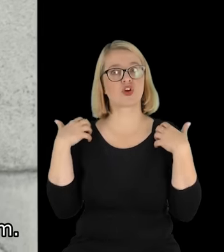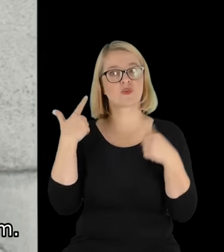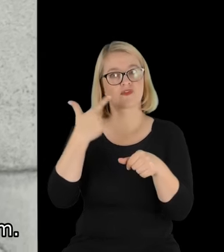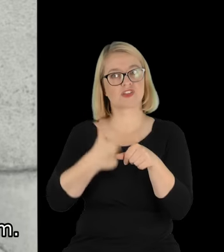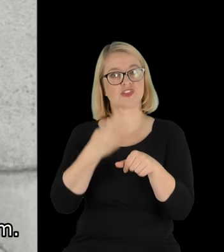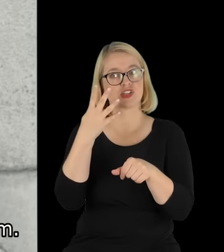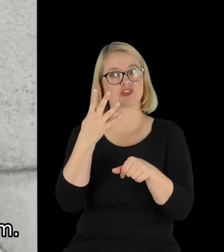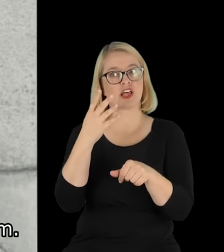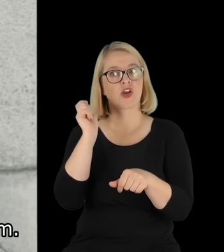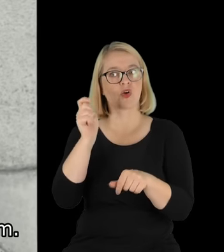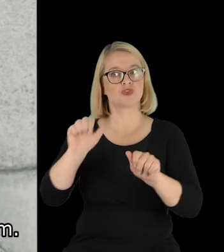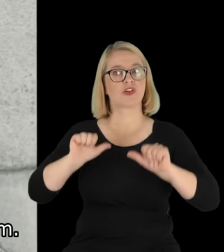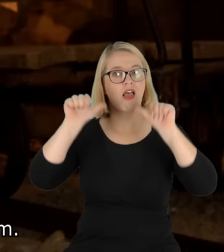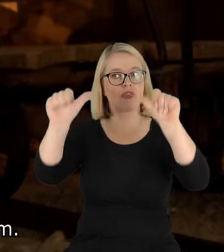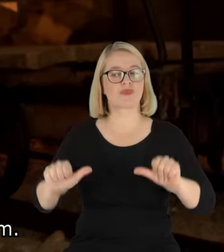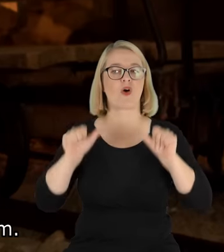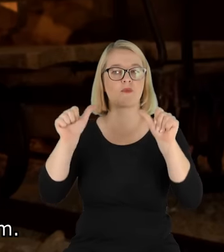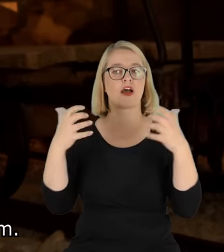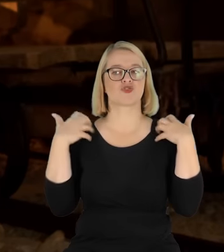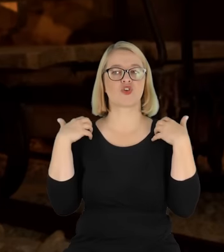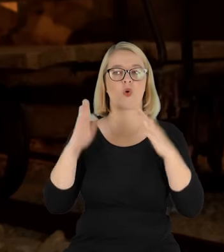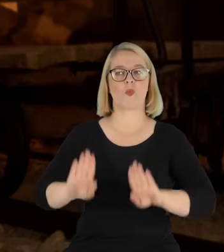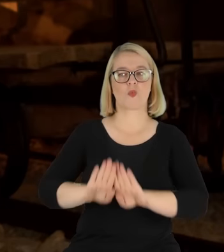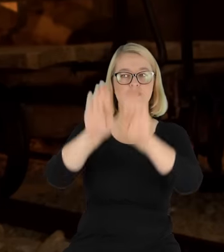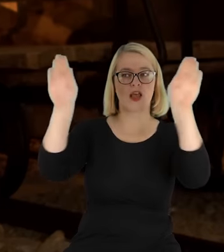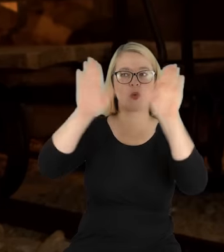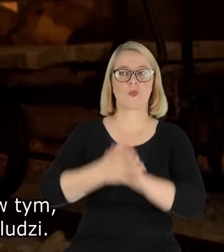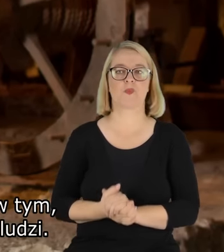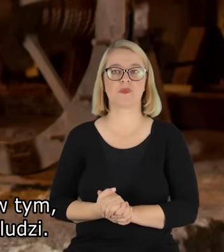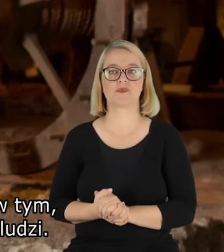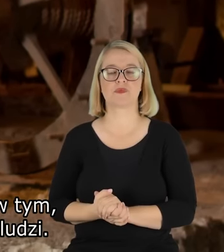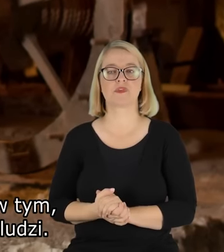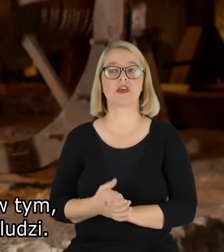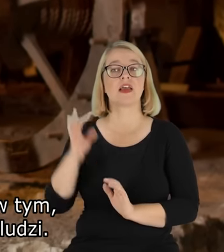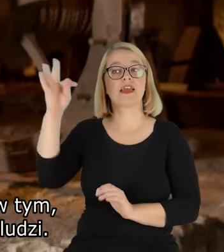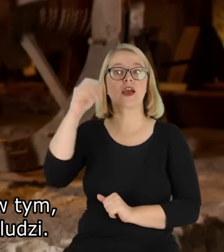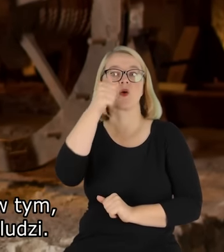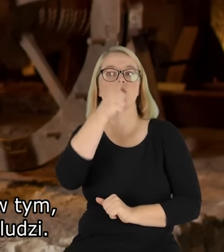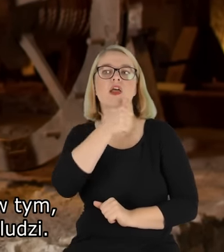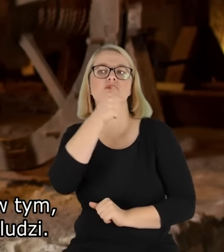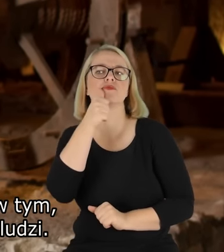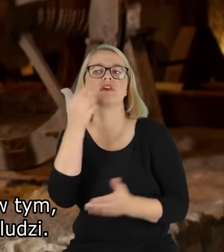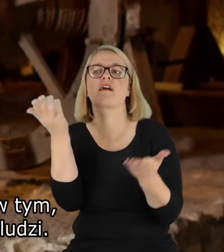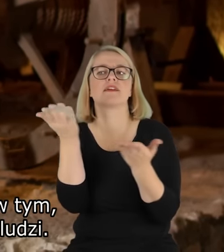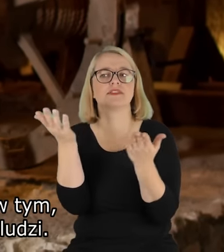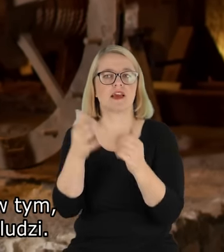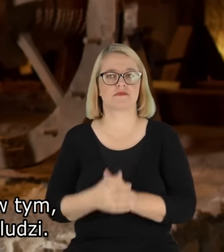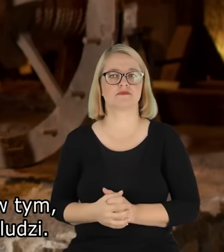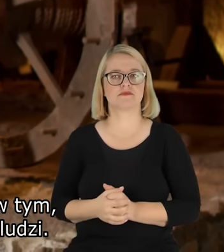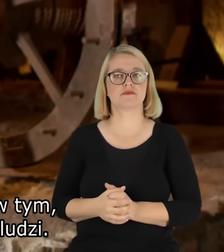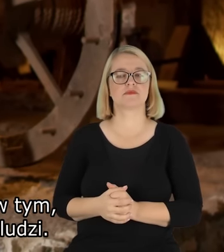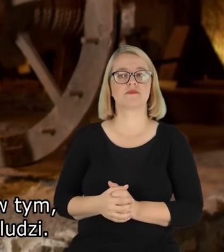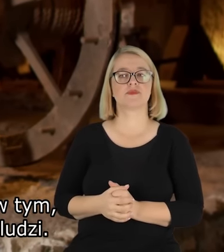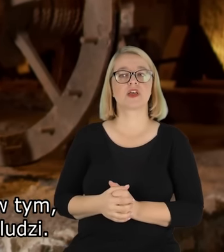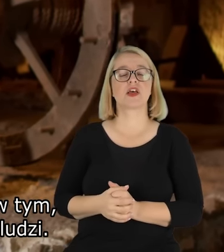24 godziny na dobę tymże muzeum. Tajemnica Teresora Długosza tkwi, jak powiedziałem